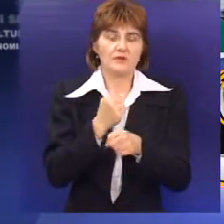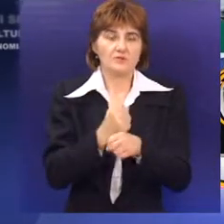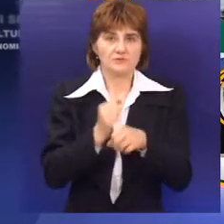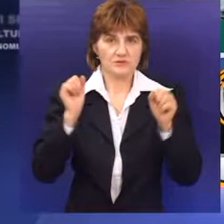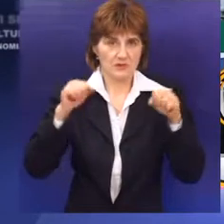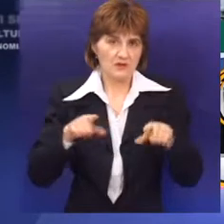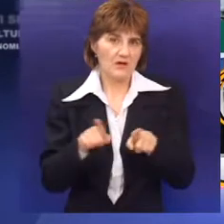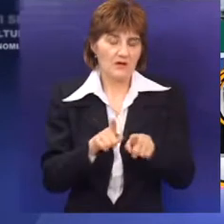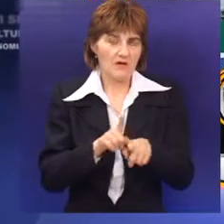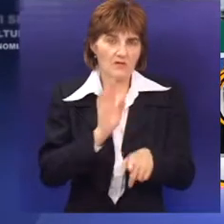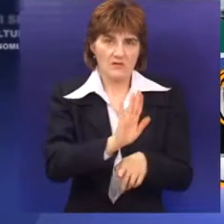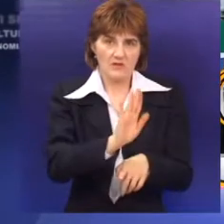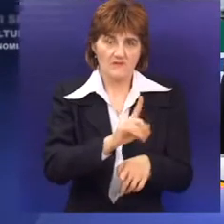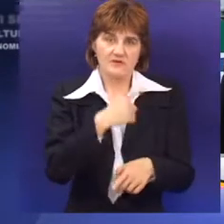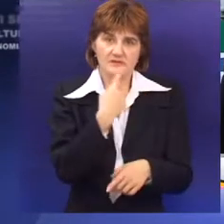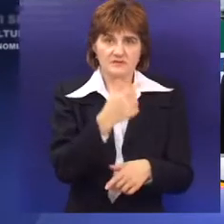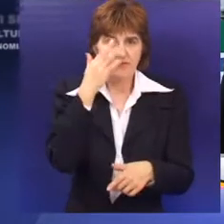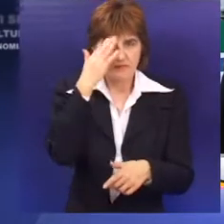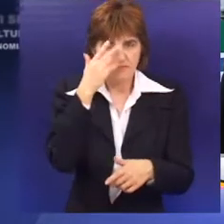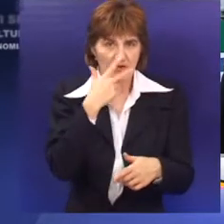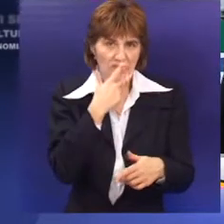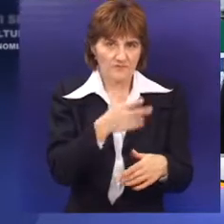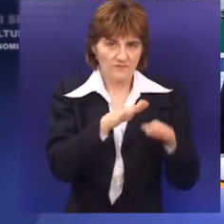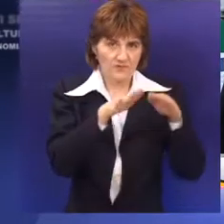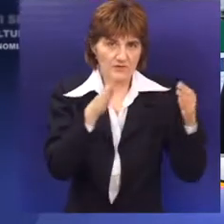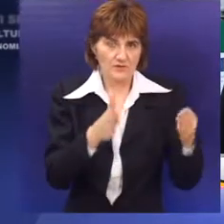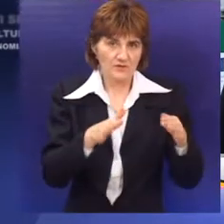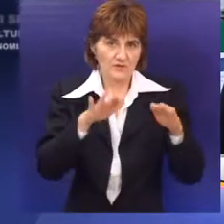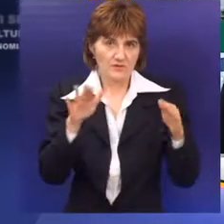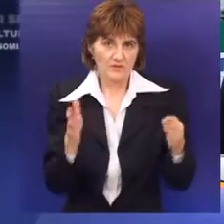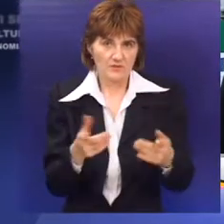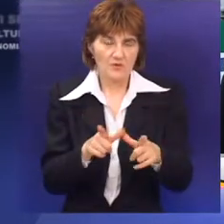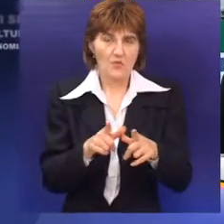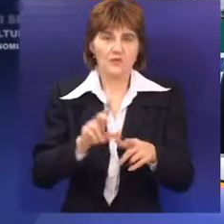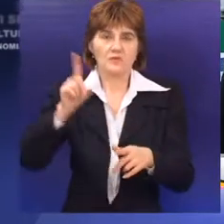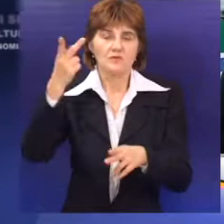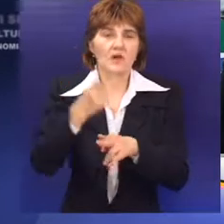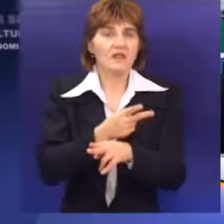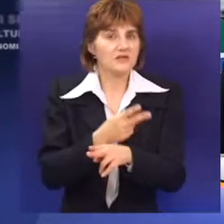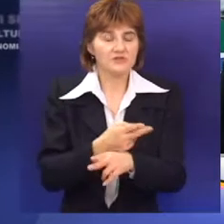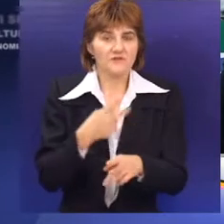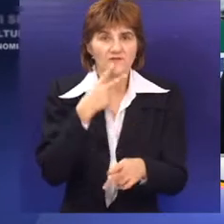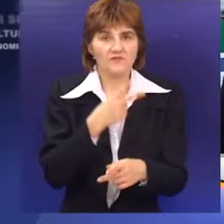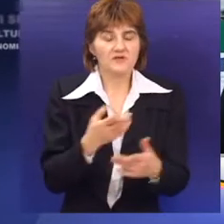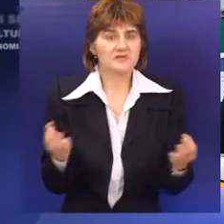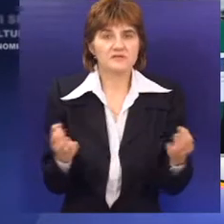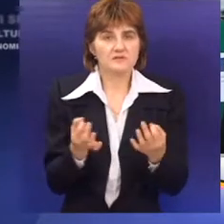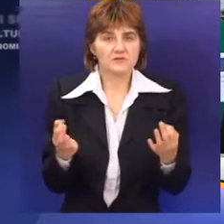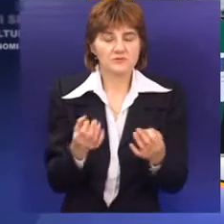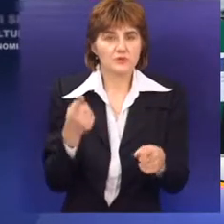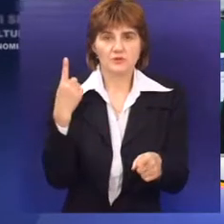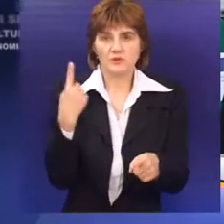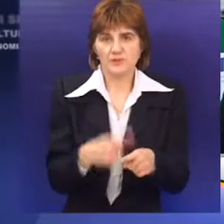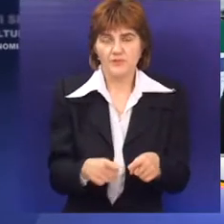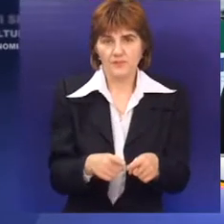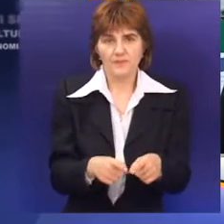vlasnici, odnosno ti stanari se sami brinu za takve objekte u zemljama Evrope. Zbog čega? Prvenstveno zbog toga